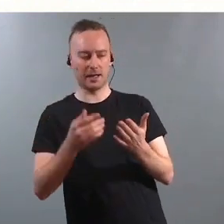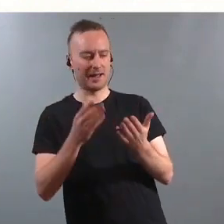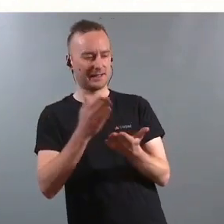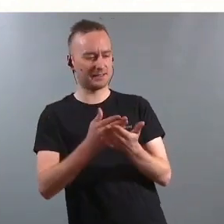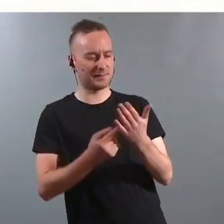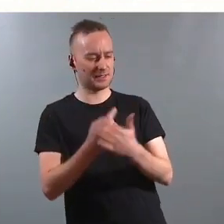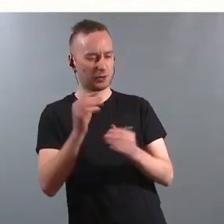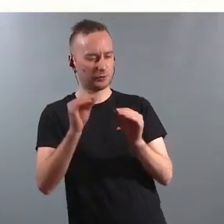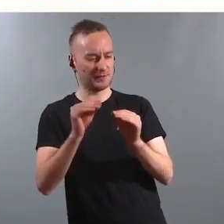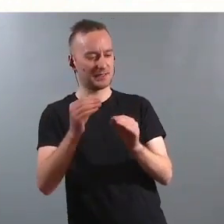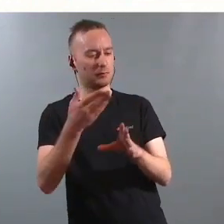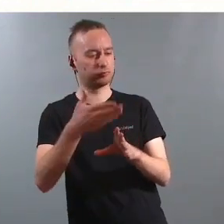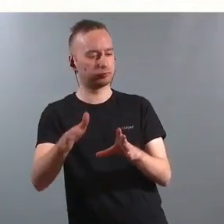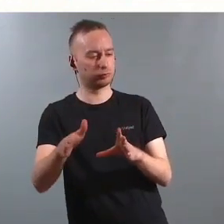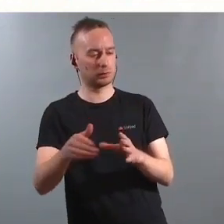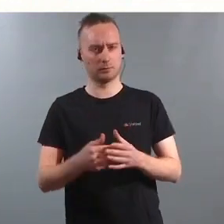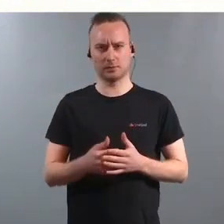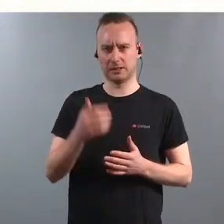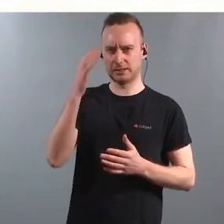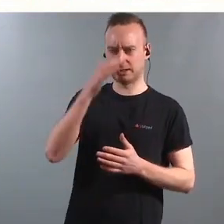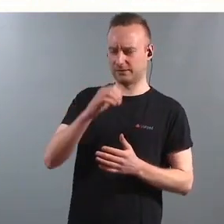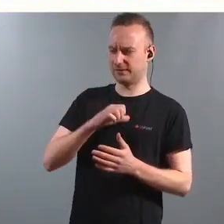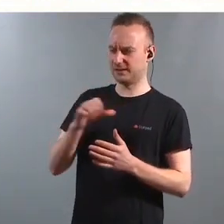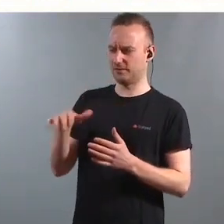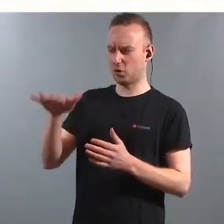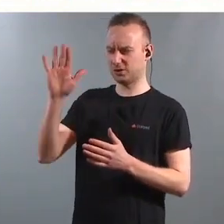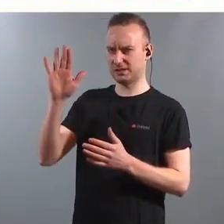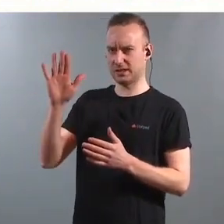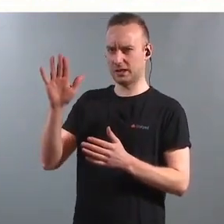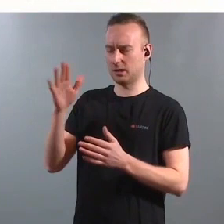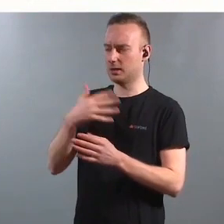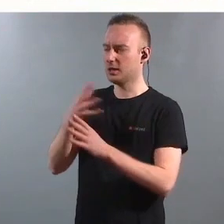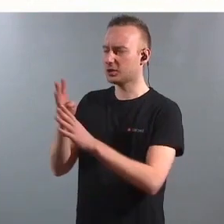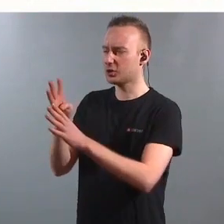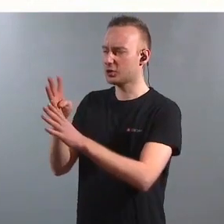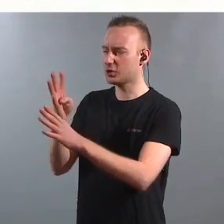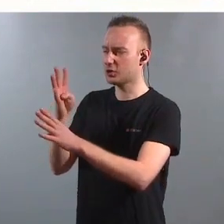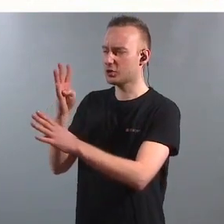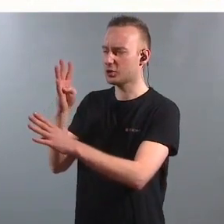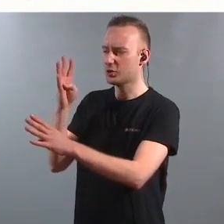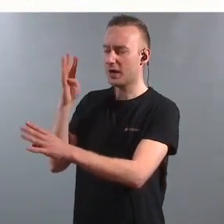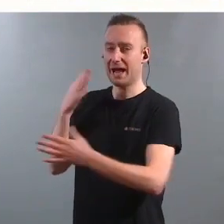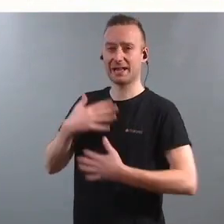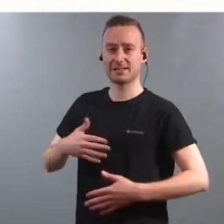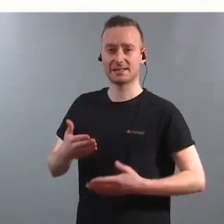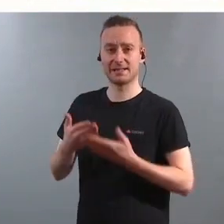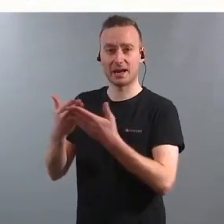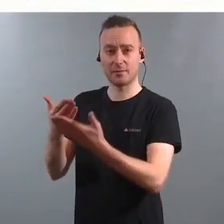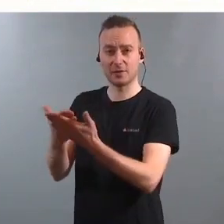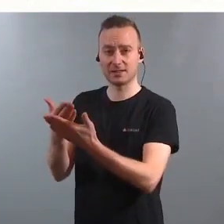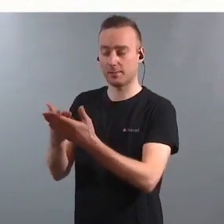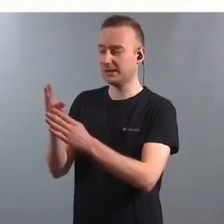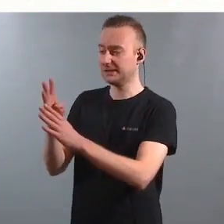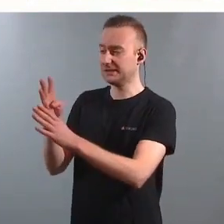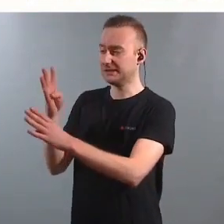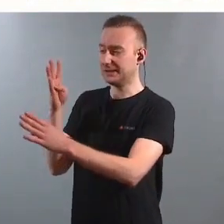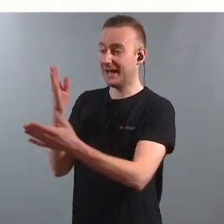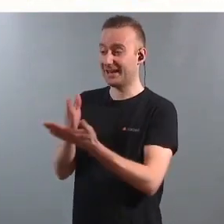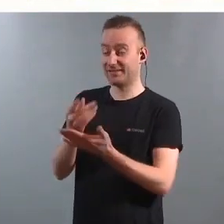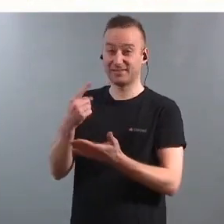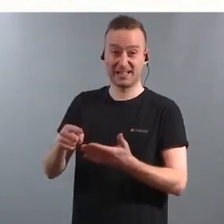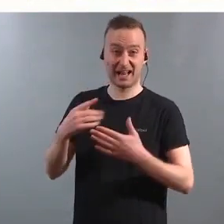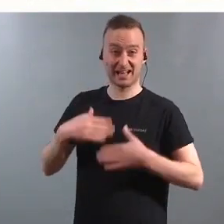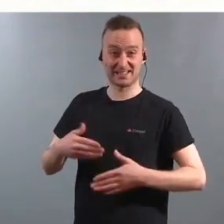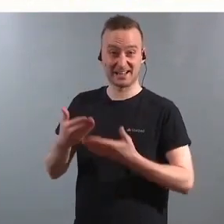Så tenkte jeg, ville man gjort noe tilsvarende for voksne? At hvis man hadde kjempekø og kjempevanskelig helsehjelp til voksne, ville man tatt vekk retten til helsehjelp?